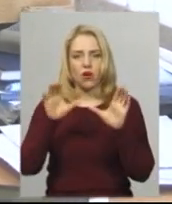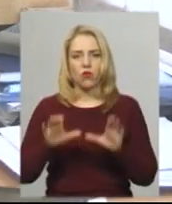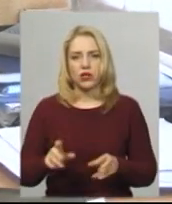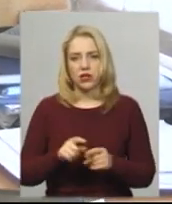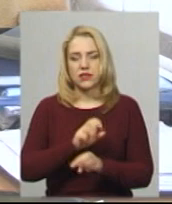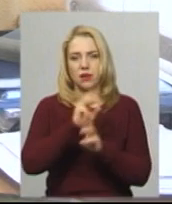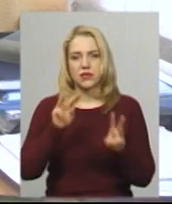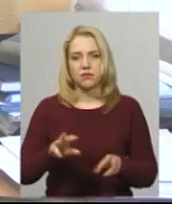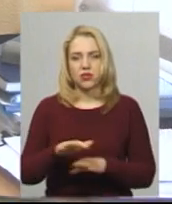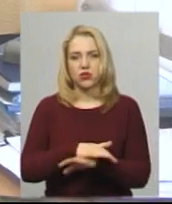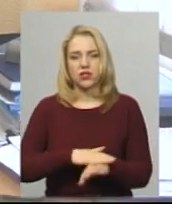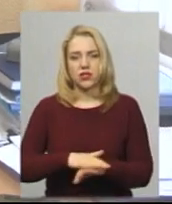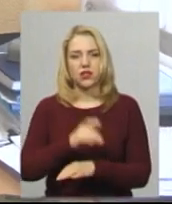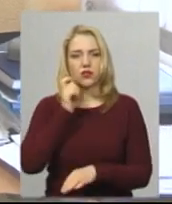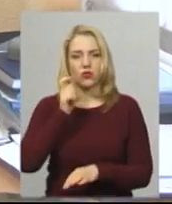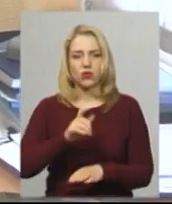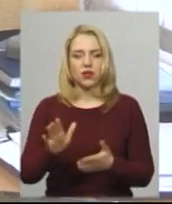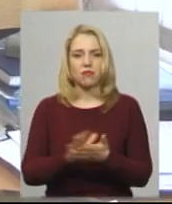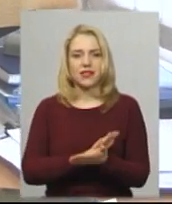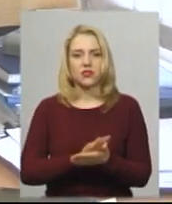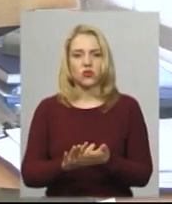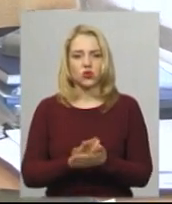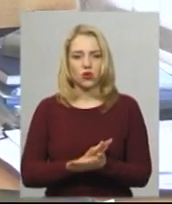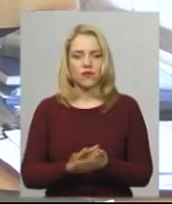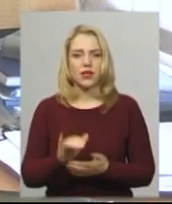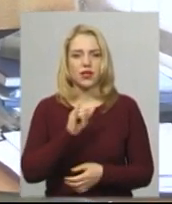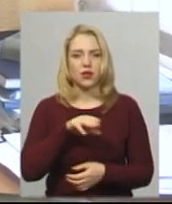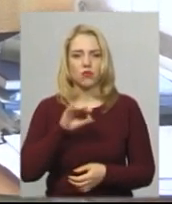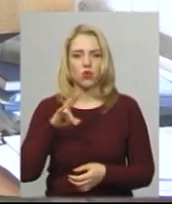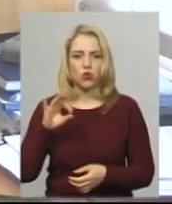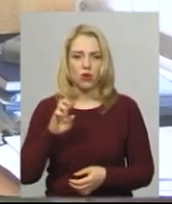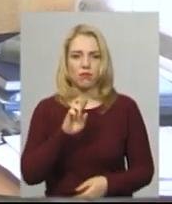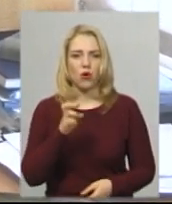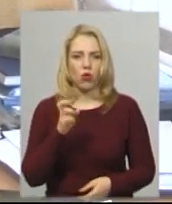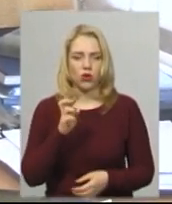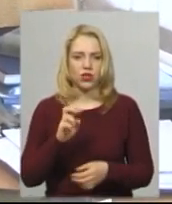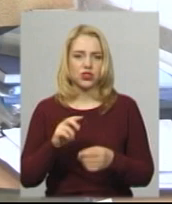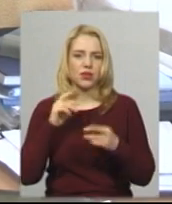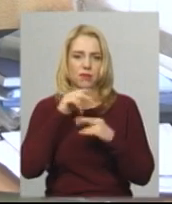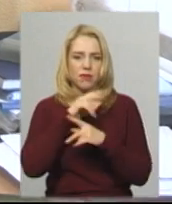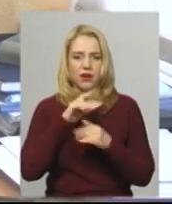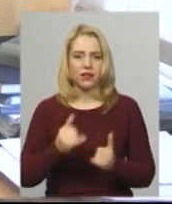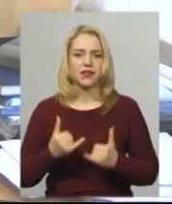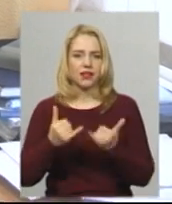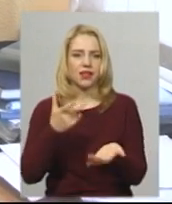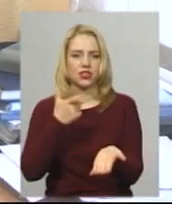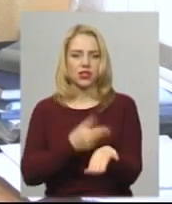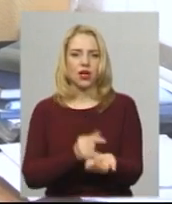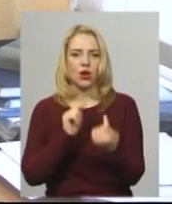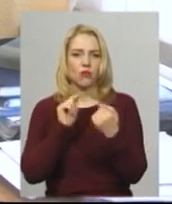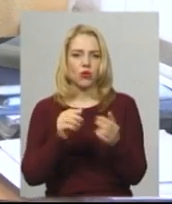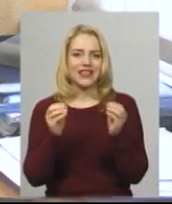населення України безкоштовними імунобіологічними препаратами для щеплень проти десяти